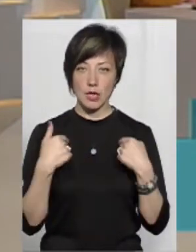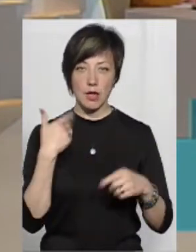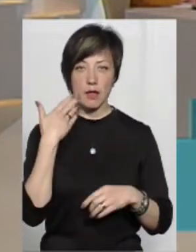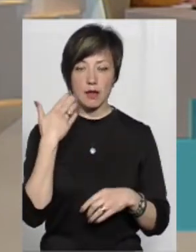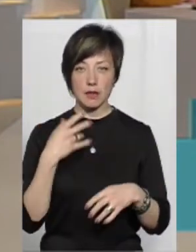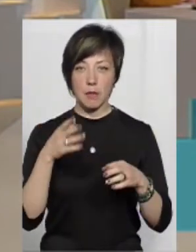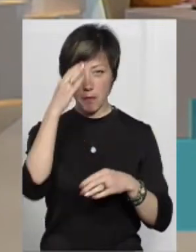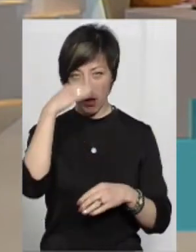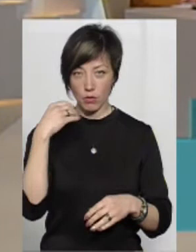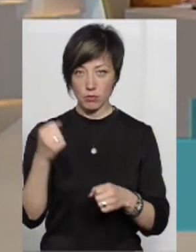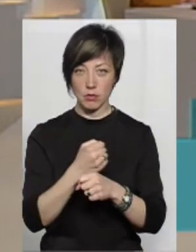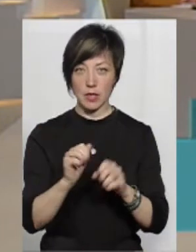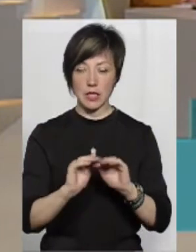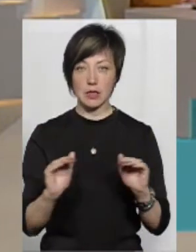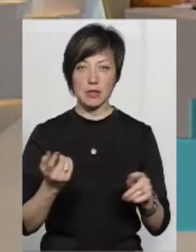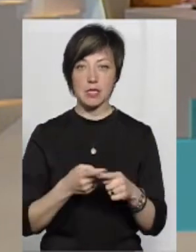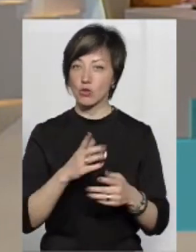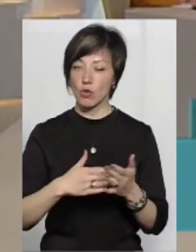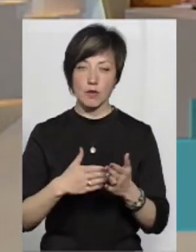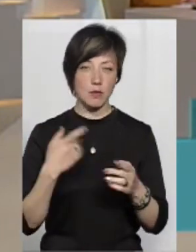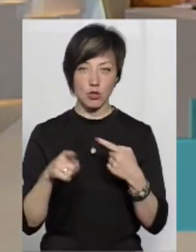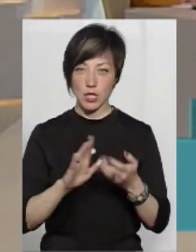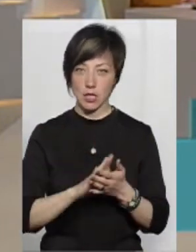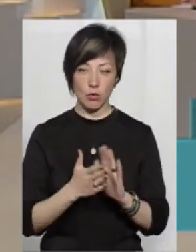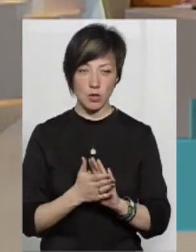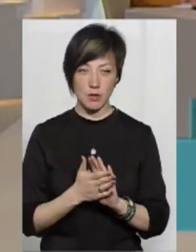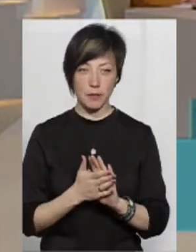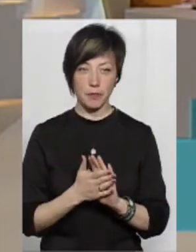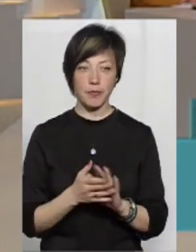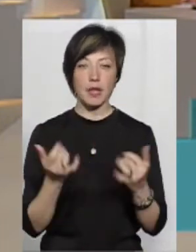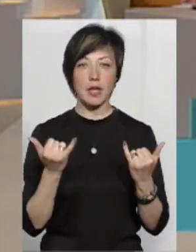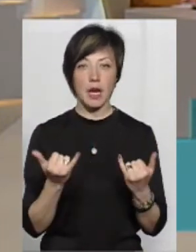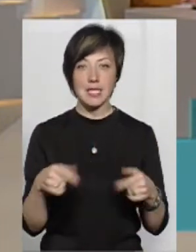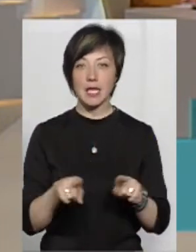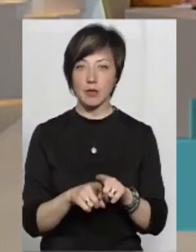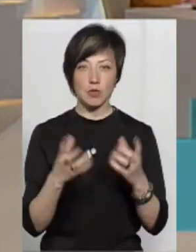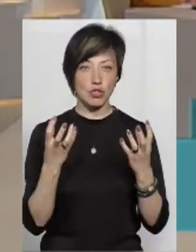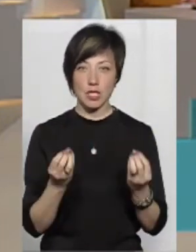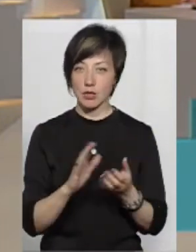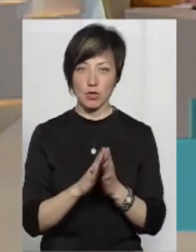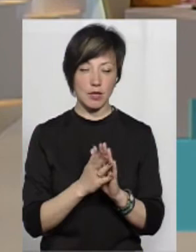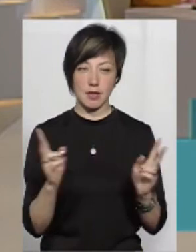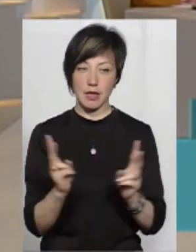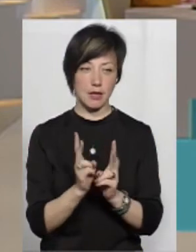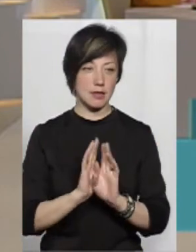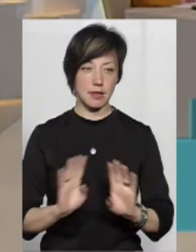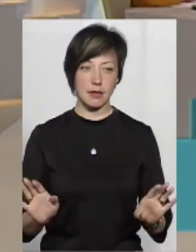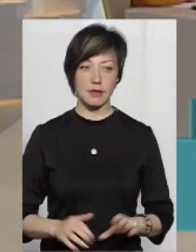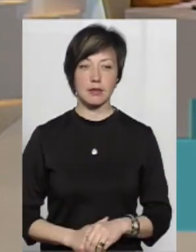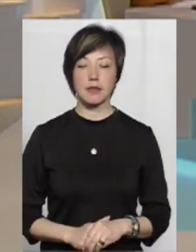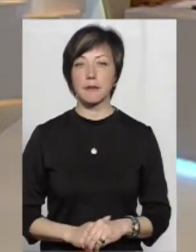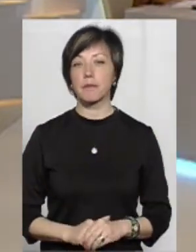ушкодження «Батько ніс учням». Тобто це зовсім інша ситуація. Наразі з такими ми ще ситуаціями не стикалися.